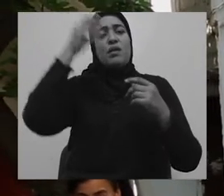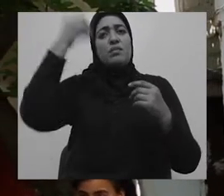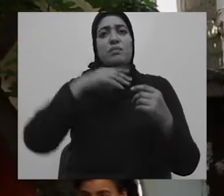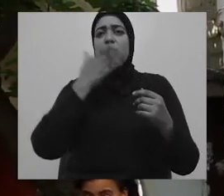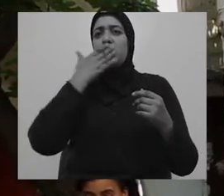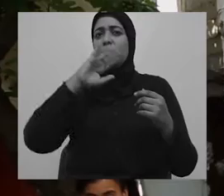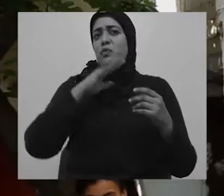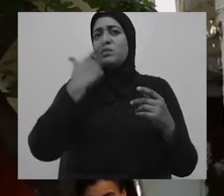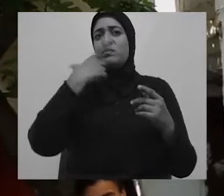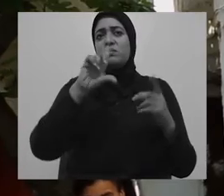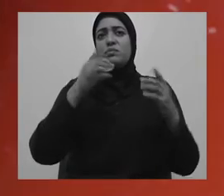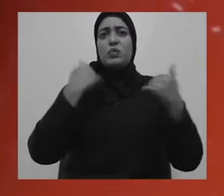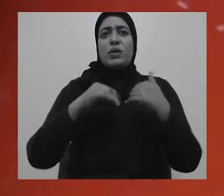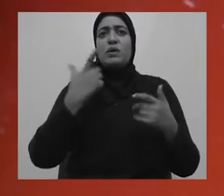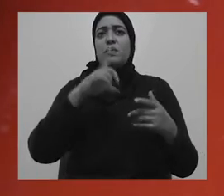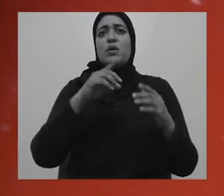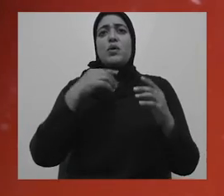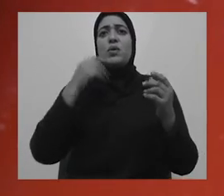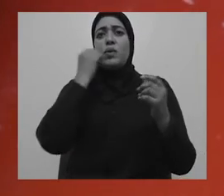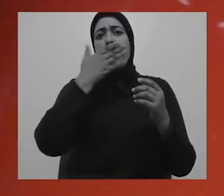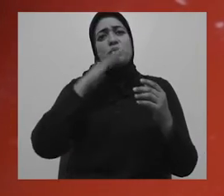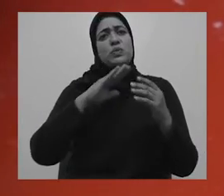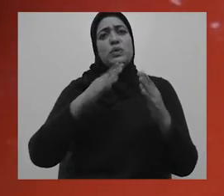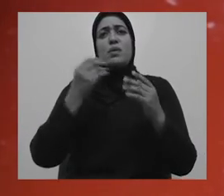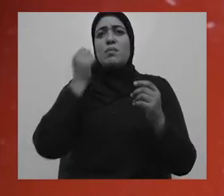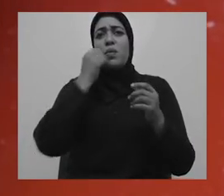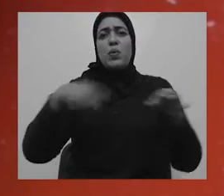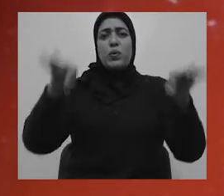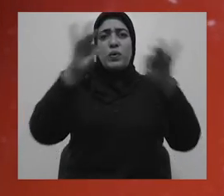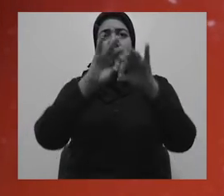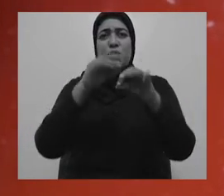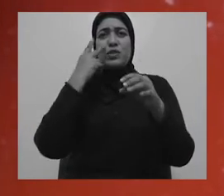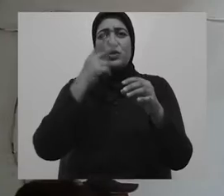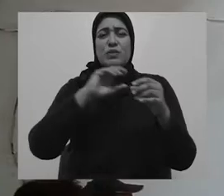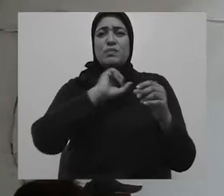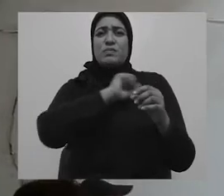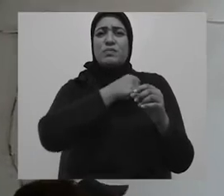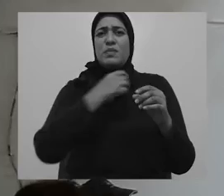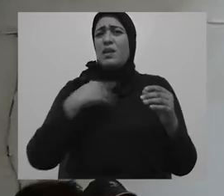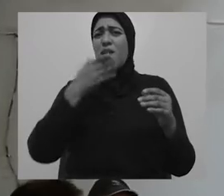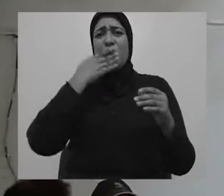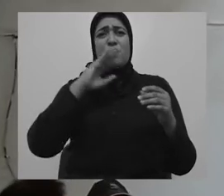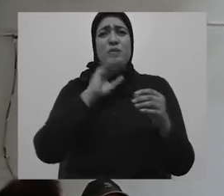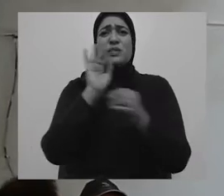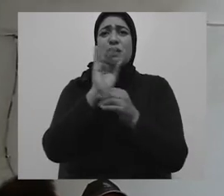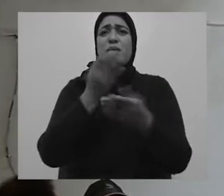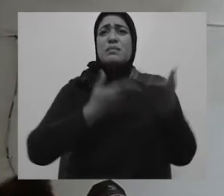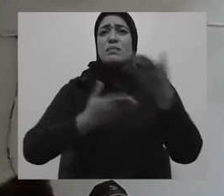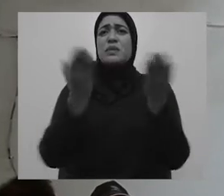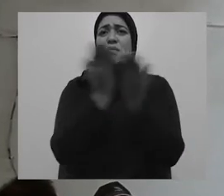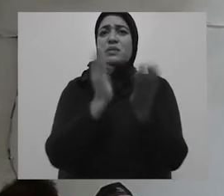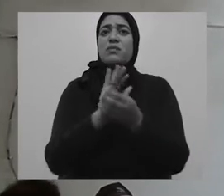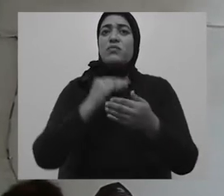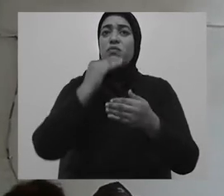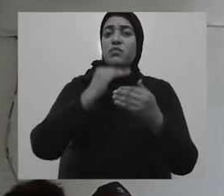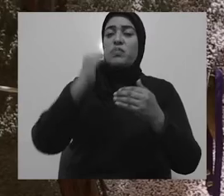vécu toute ma vie avec cet handicap. Mes parents et mes ancres, quand j'ai été né, ils ont fait